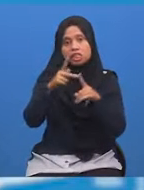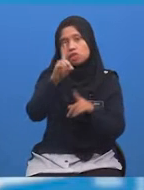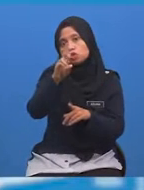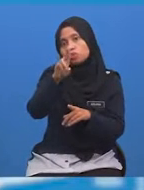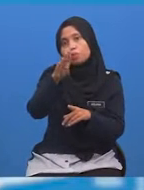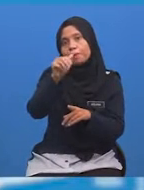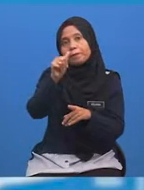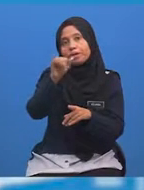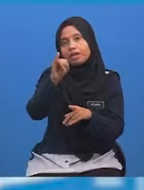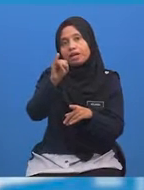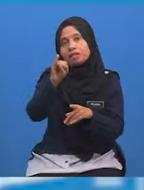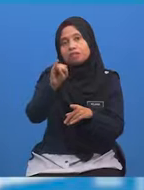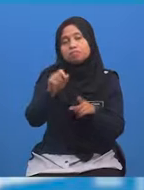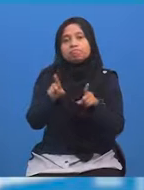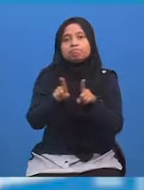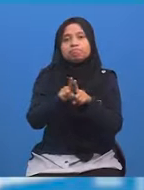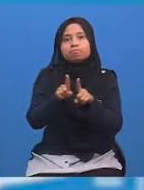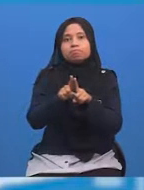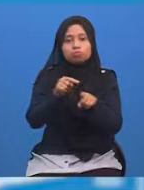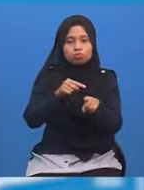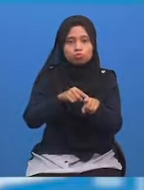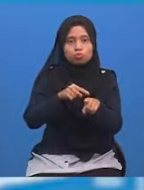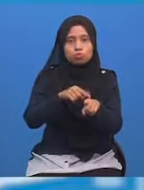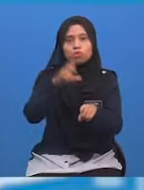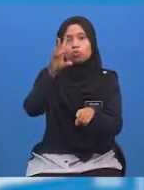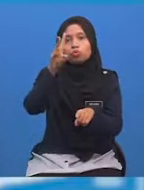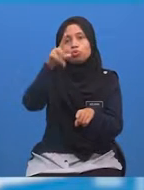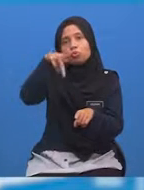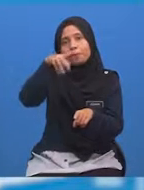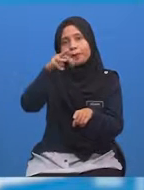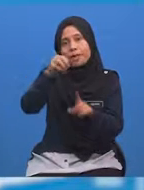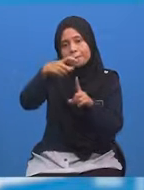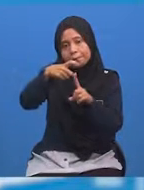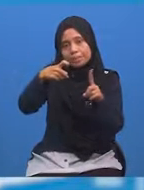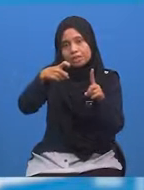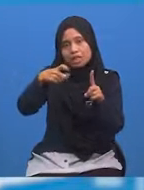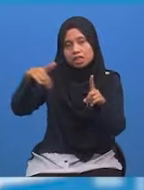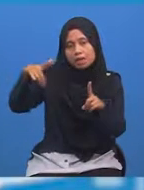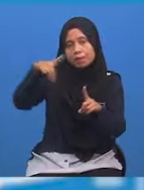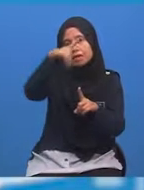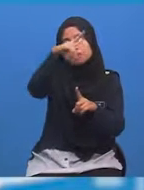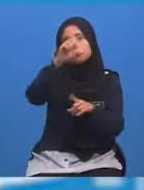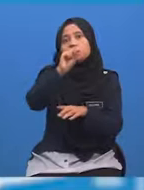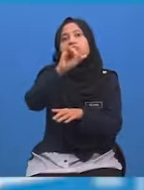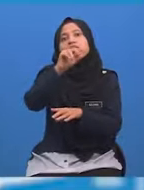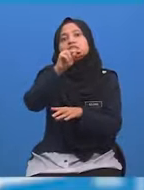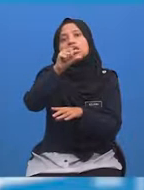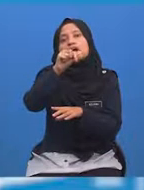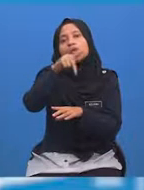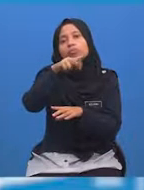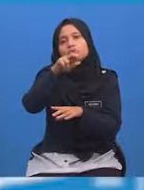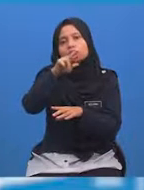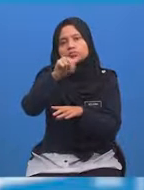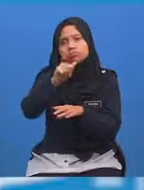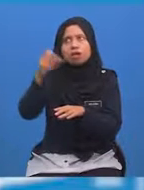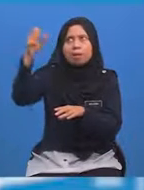Pesawat yang dinaikinya berlepas pada pukul 7pm Dari lapangan terbang Singapura Matahari ketika